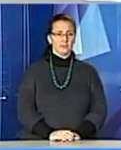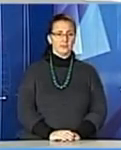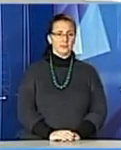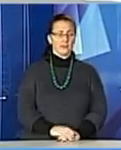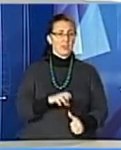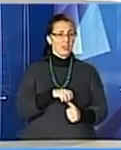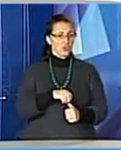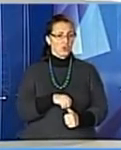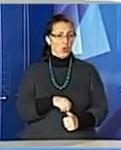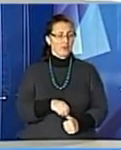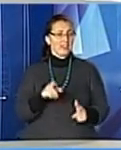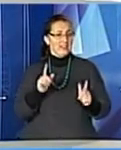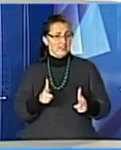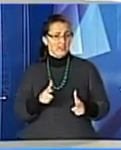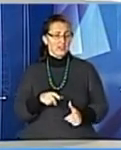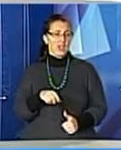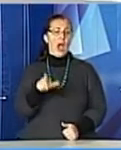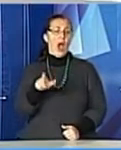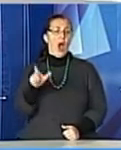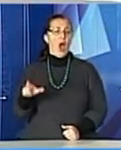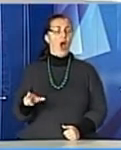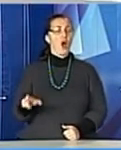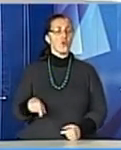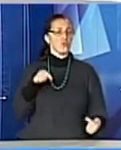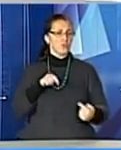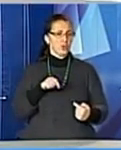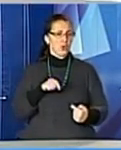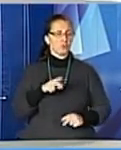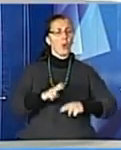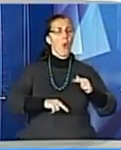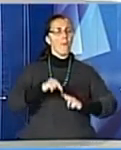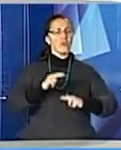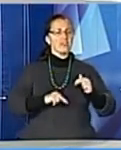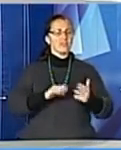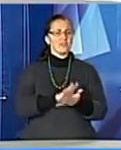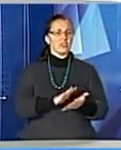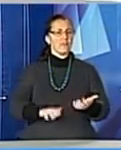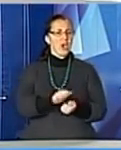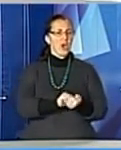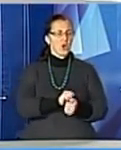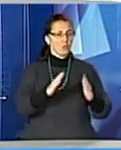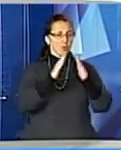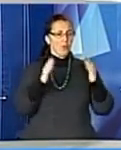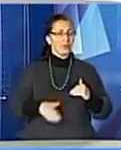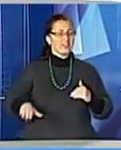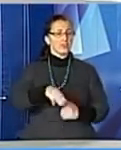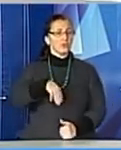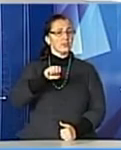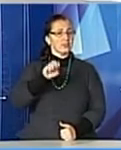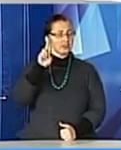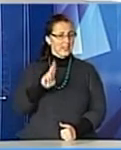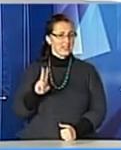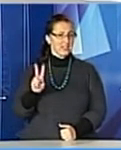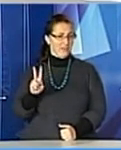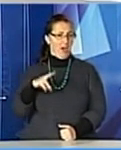Чиновники за, а місцеві проти. Йдеться про будівництво сміттєпереробного комплексу на території ТЕЦ-2. Як відомо,